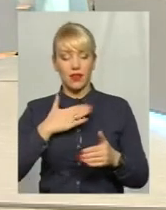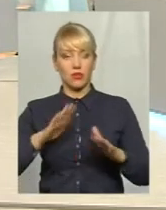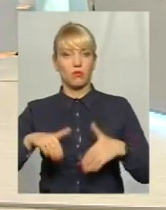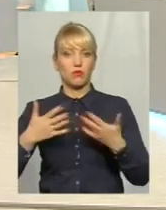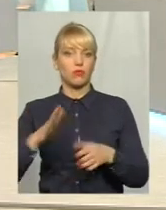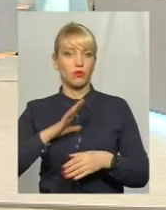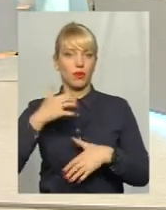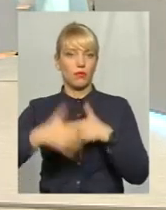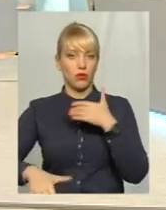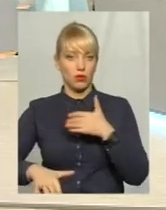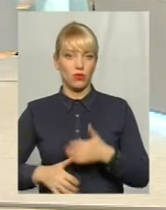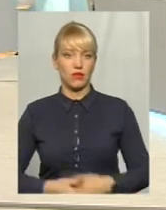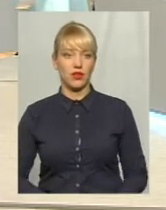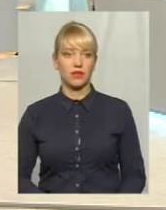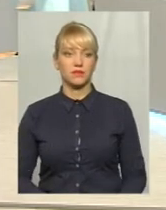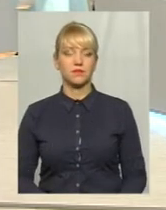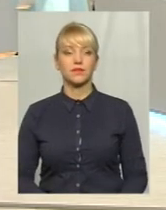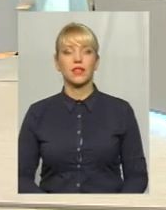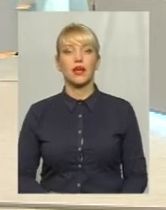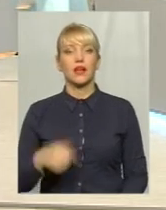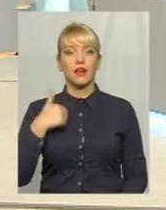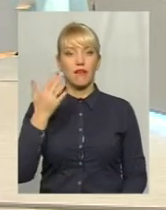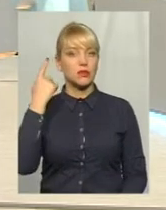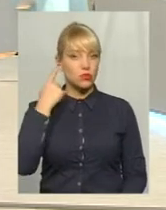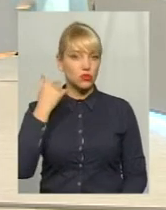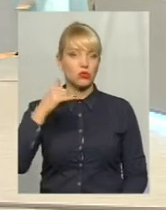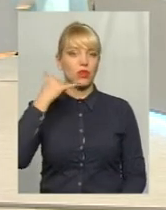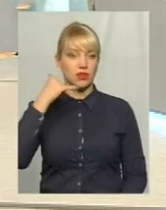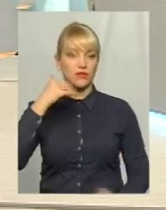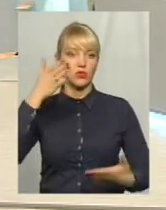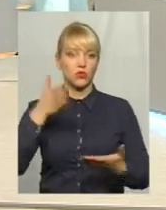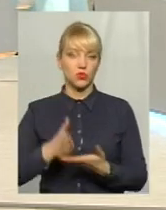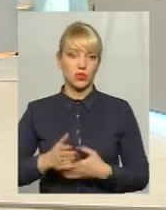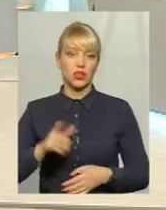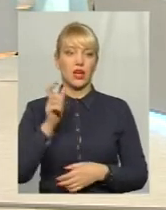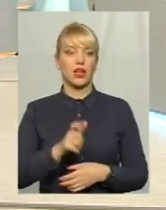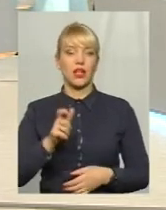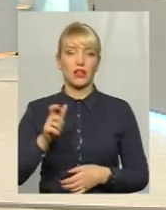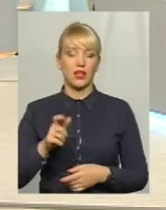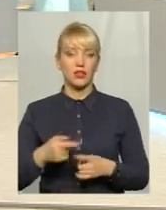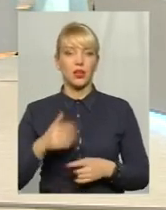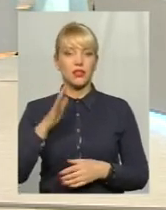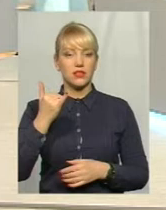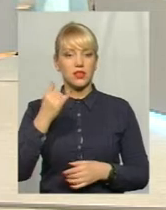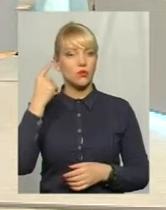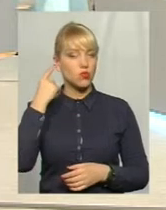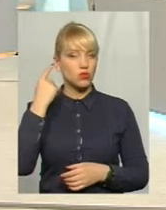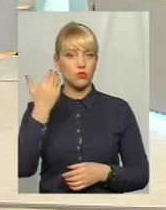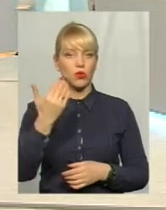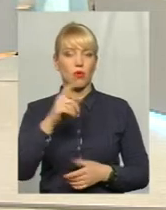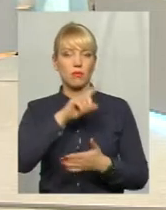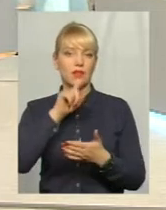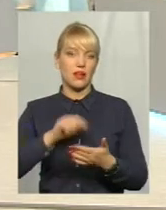проігнорована. Я вас почула, у нас на зв'язку є глядач. Зараз ми послухаємо його питання і продовжимо.